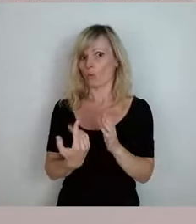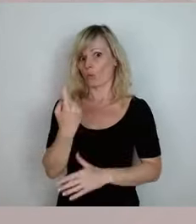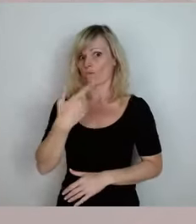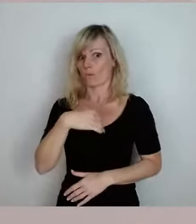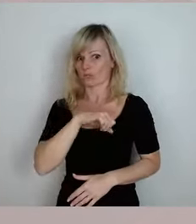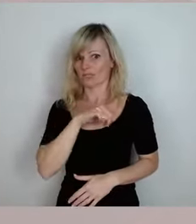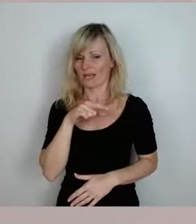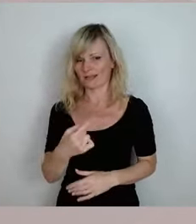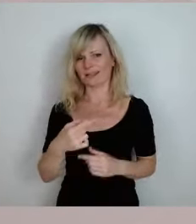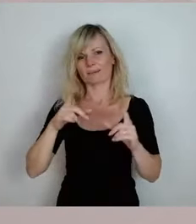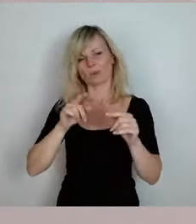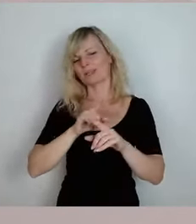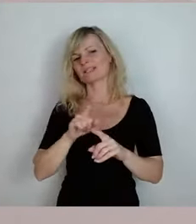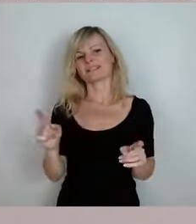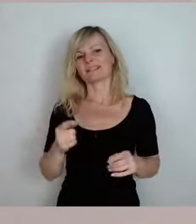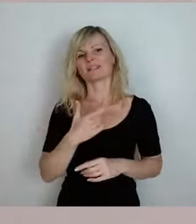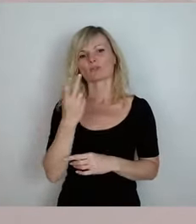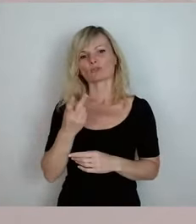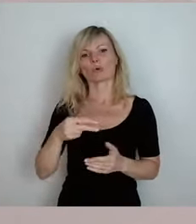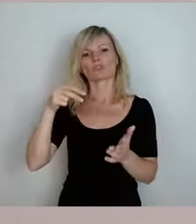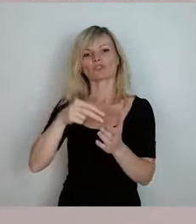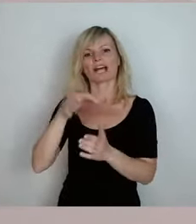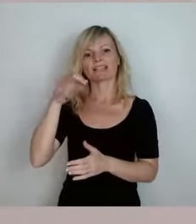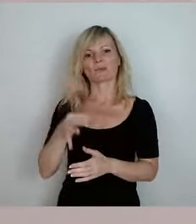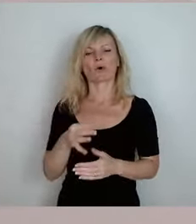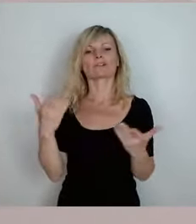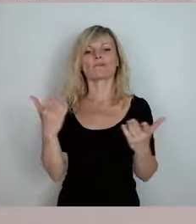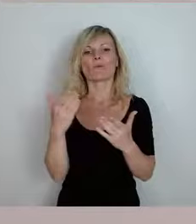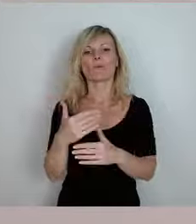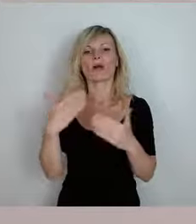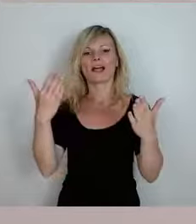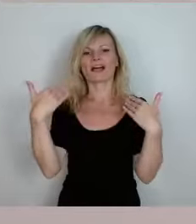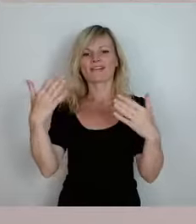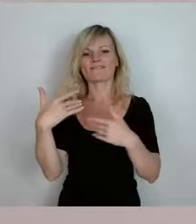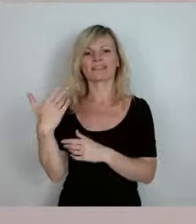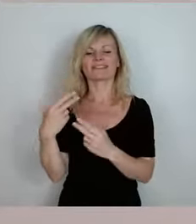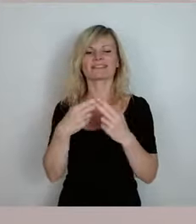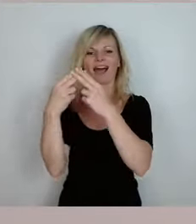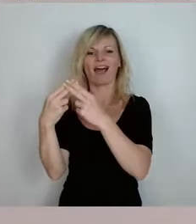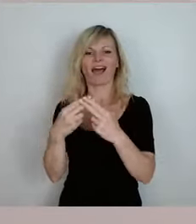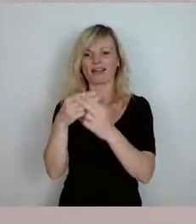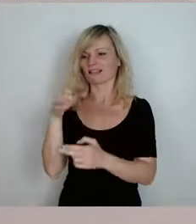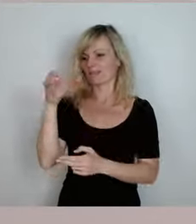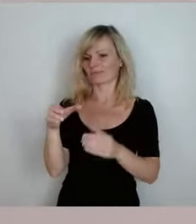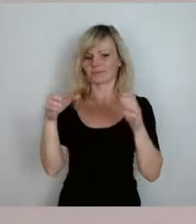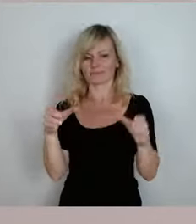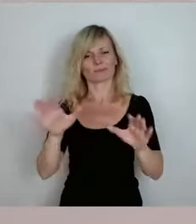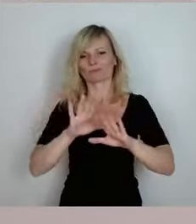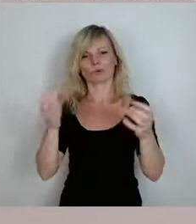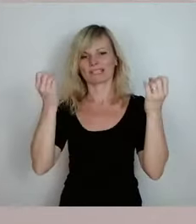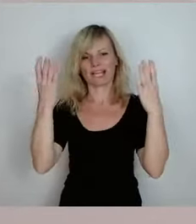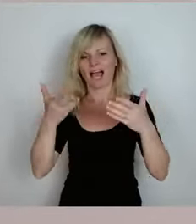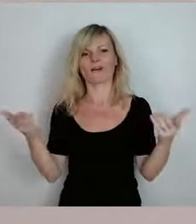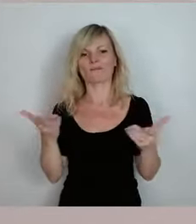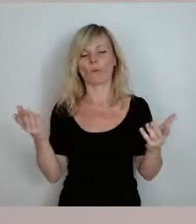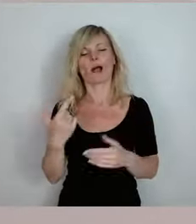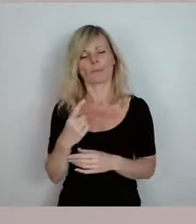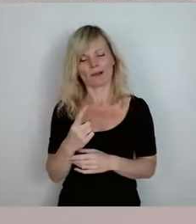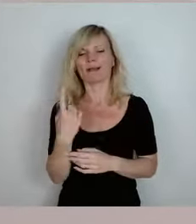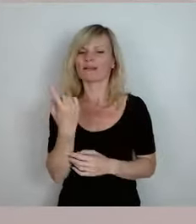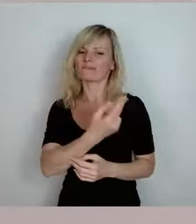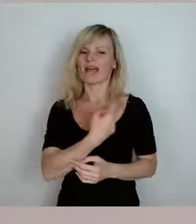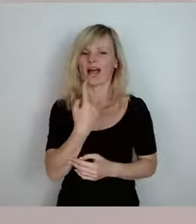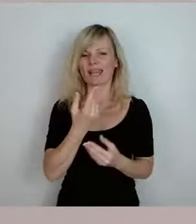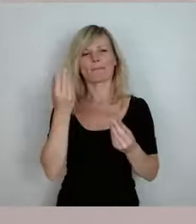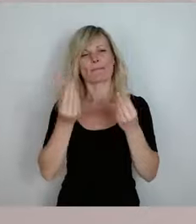dass man sich schon über den Standort für die Windräder verständigt. Aber, naja, ich glaube, wir merken ja alle miteinander, die